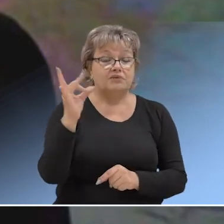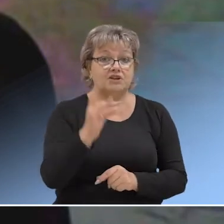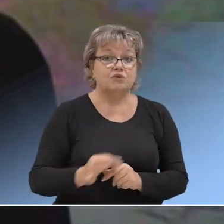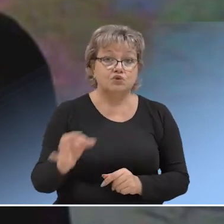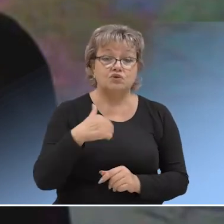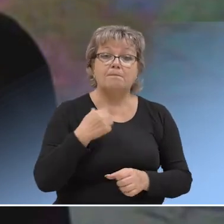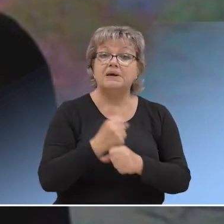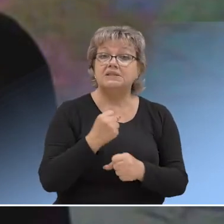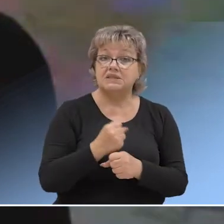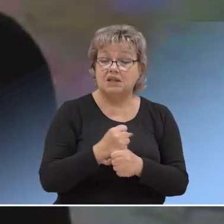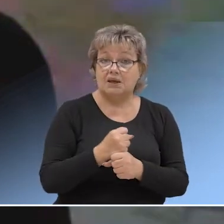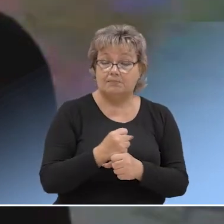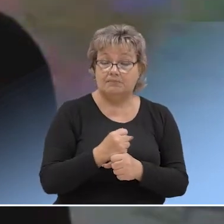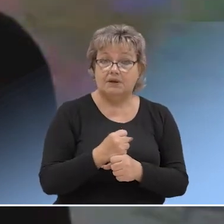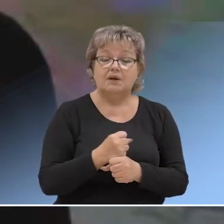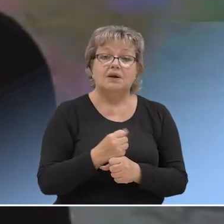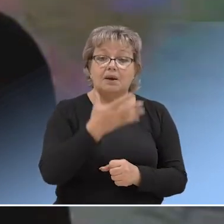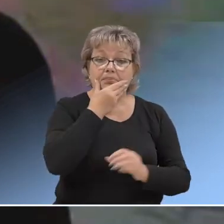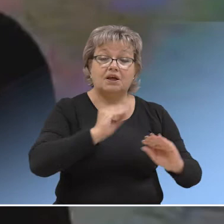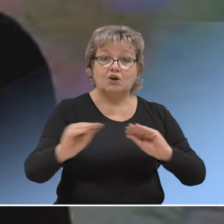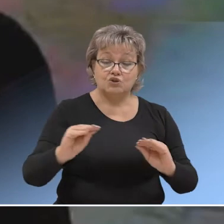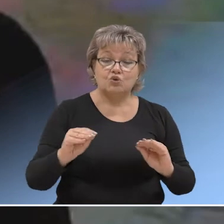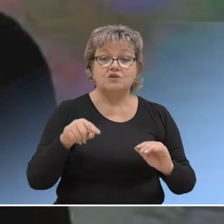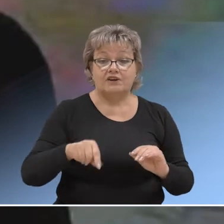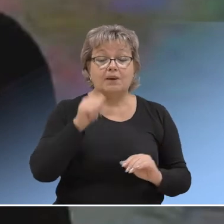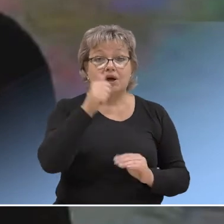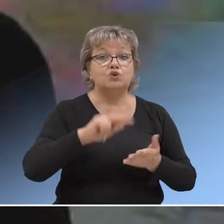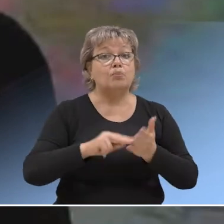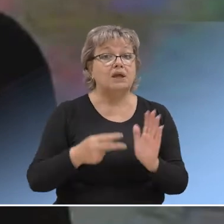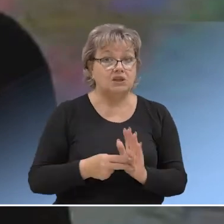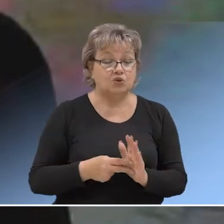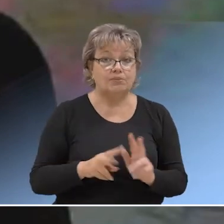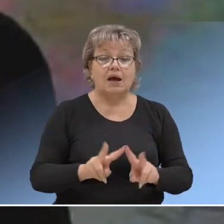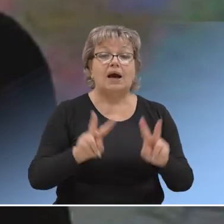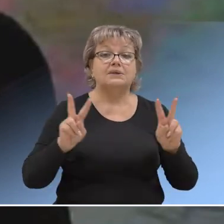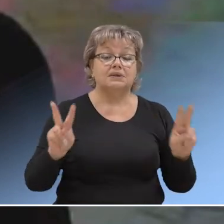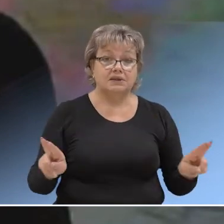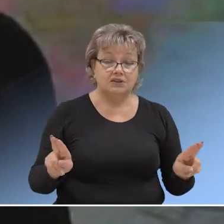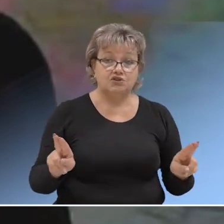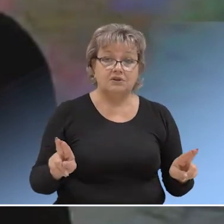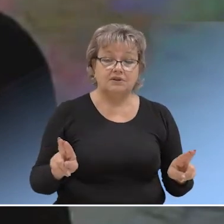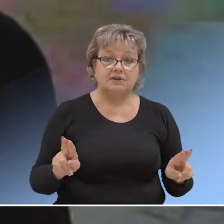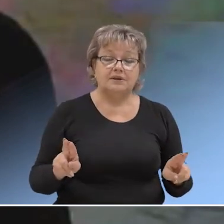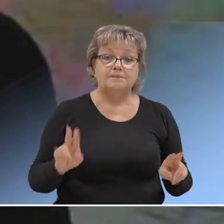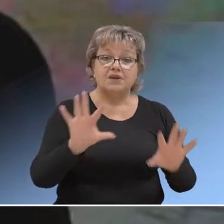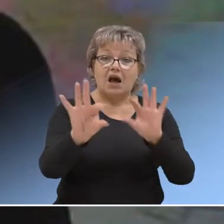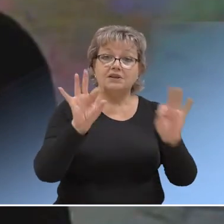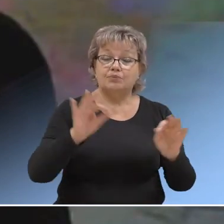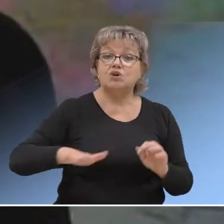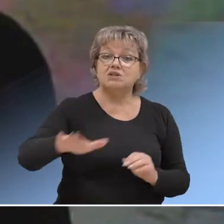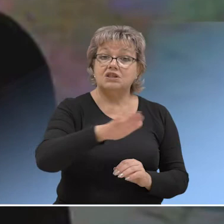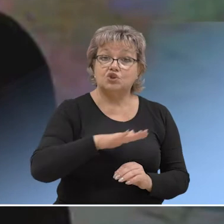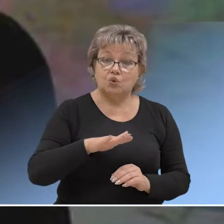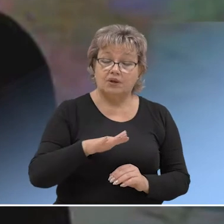Ростовской области мы торгуем объекты благоустройства уже в этом году. Аналогично и отбор